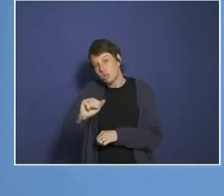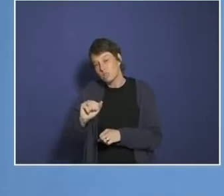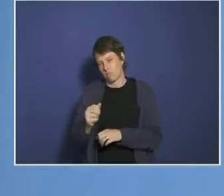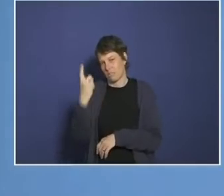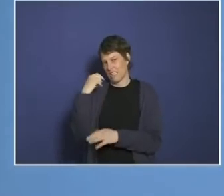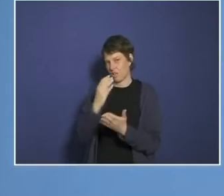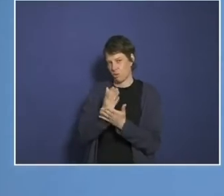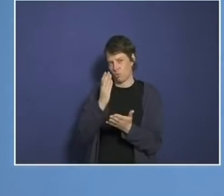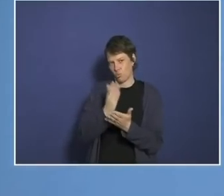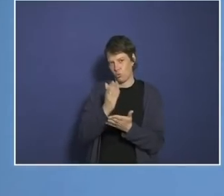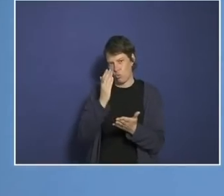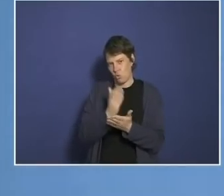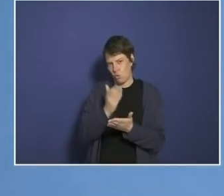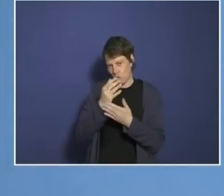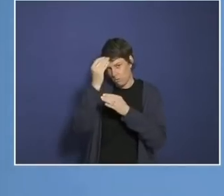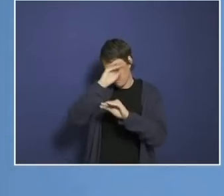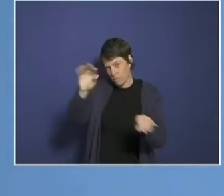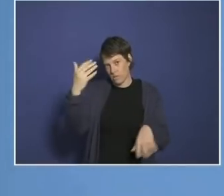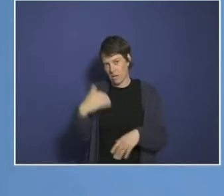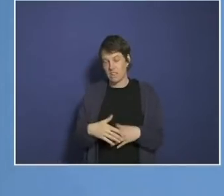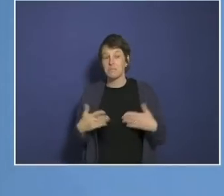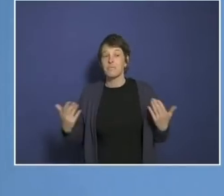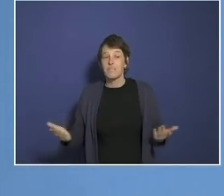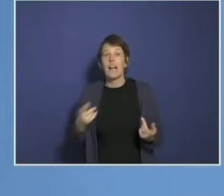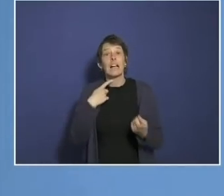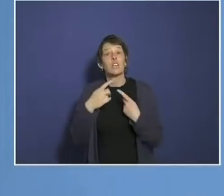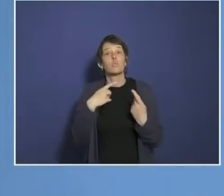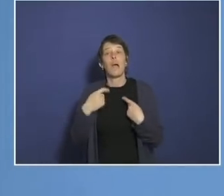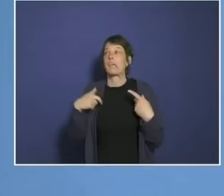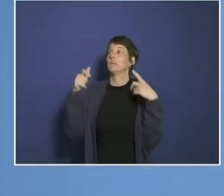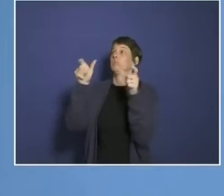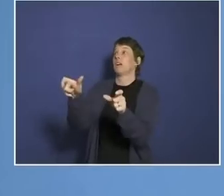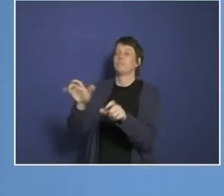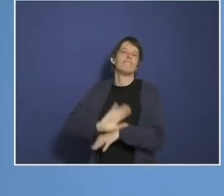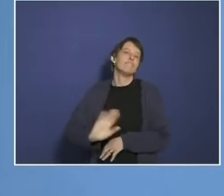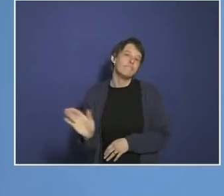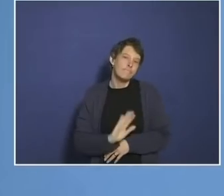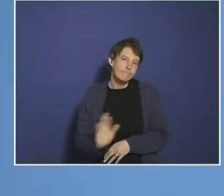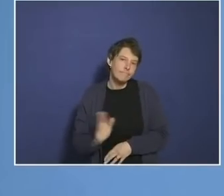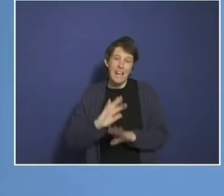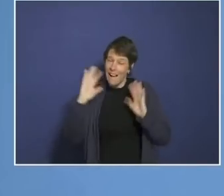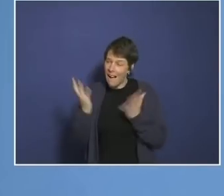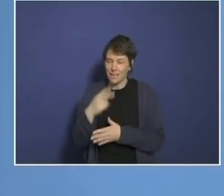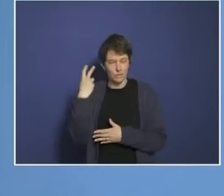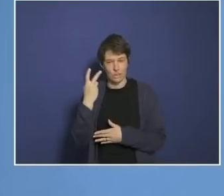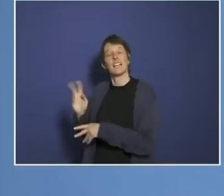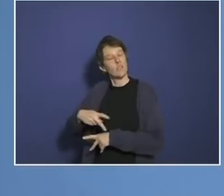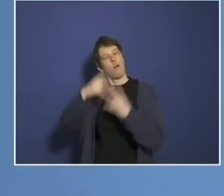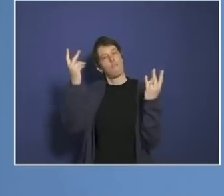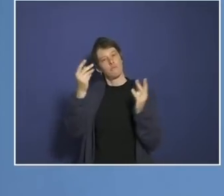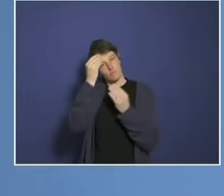ich meine natürlich nicht, dass das die DDR ist, ich meine, das ist ein Denken, das ähnlich ist einem Denken, das es auch in der DDR gab. Punkt.